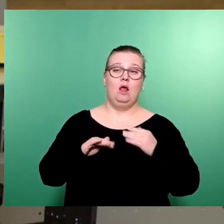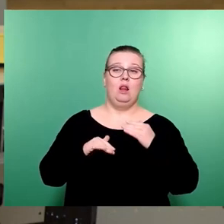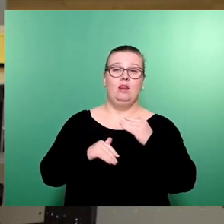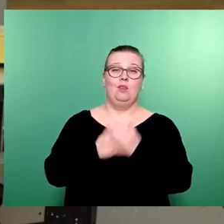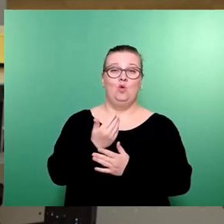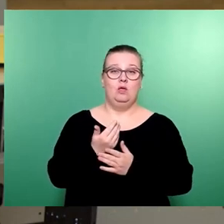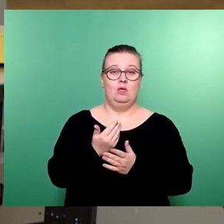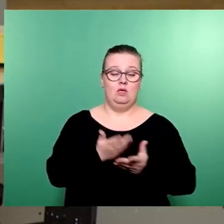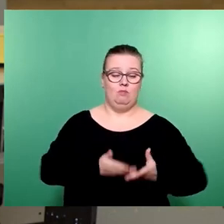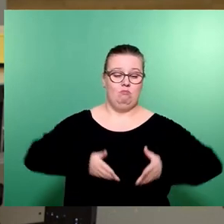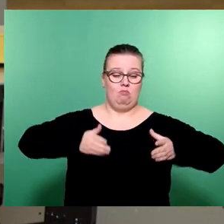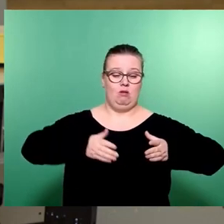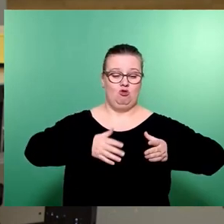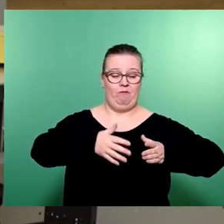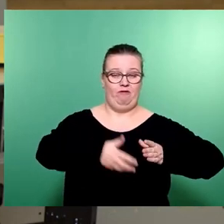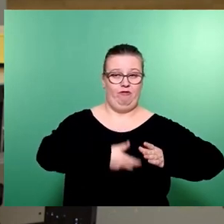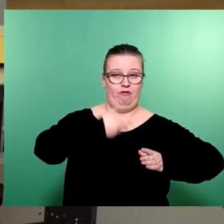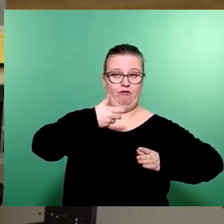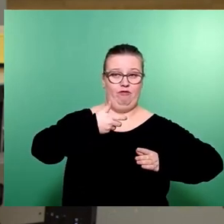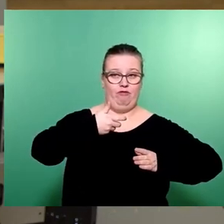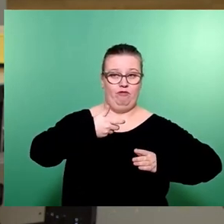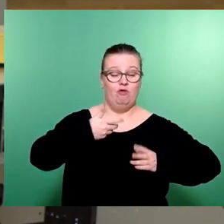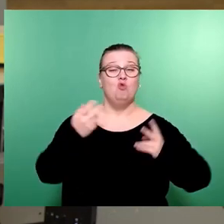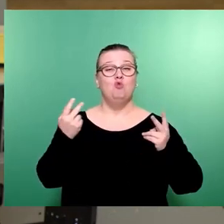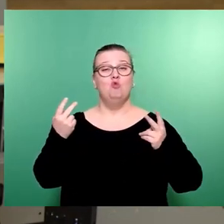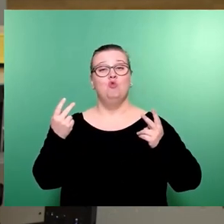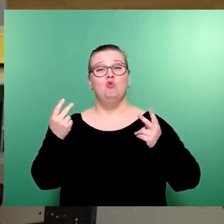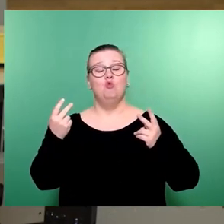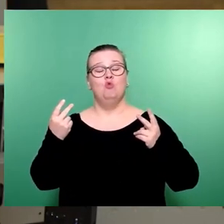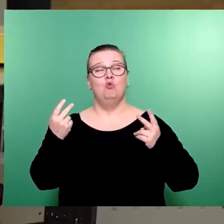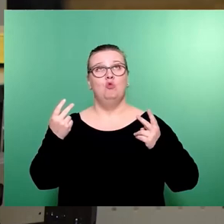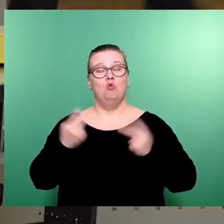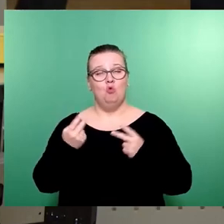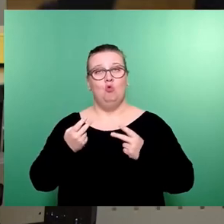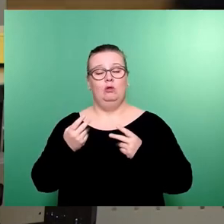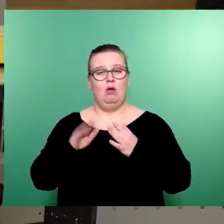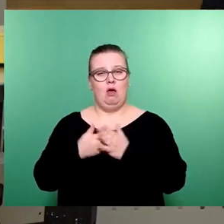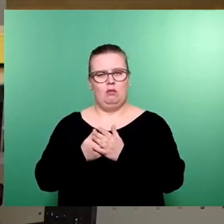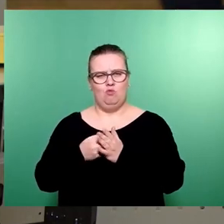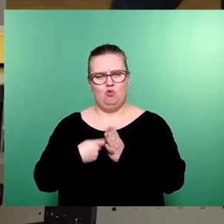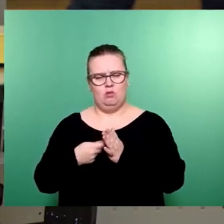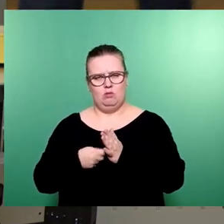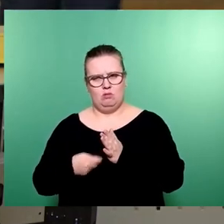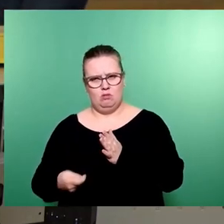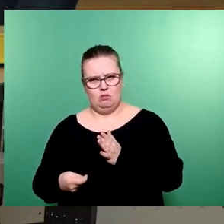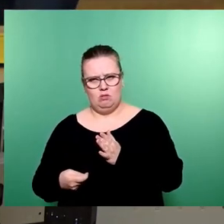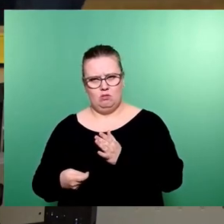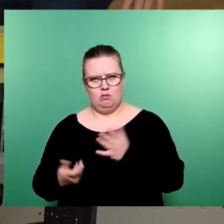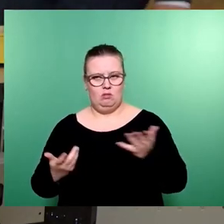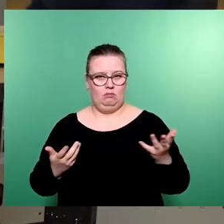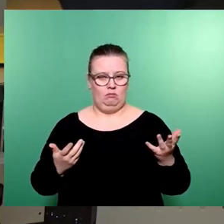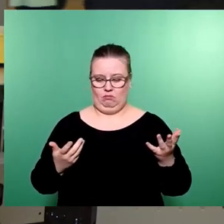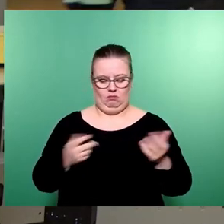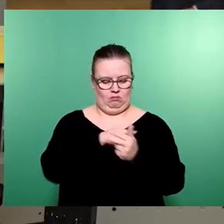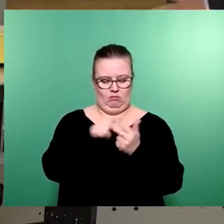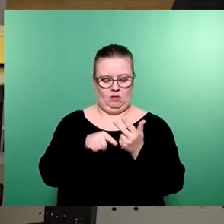oder wir streichen das Angebot zusammen. Es gibt logisch gesehen nur diese drei